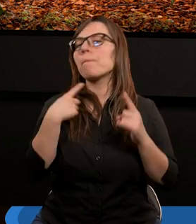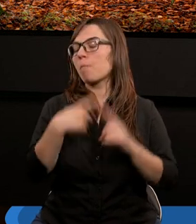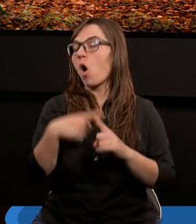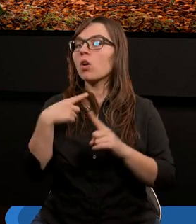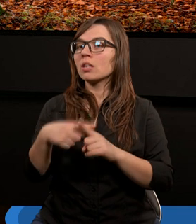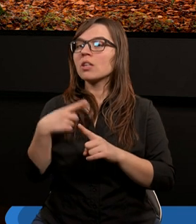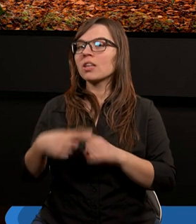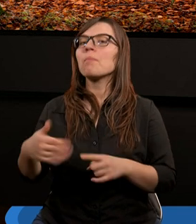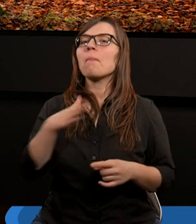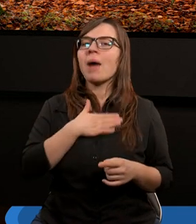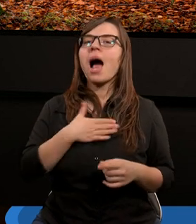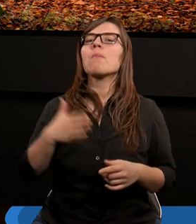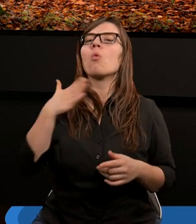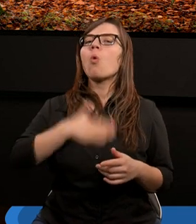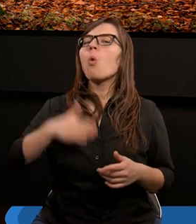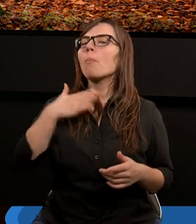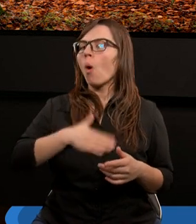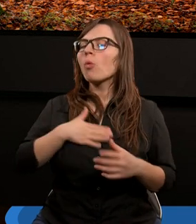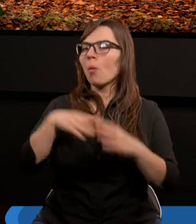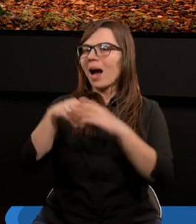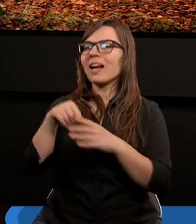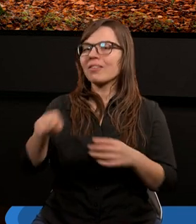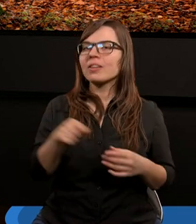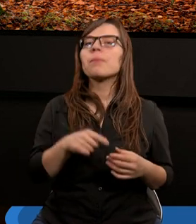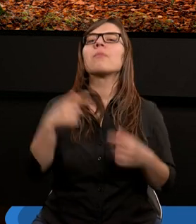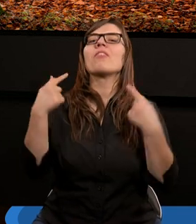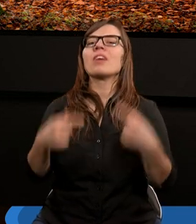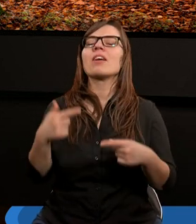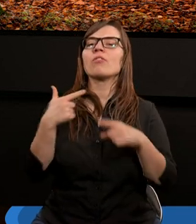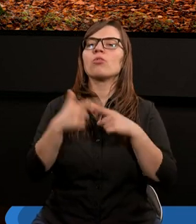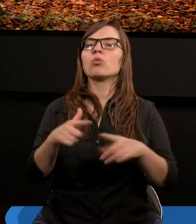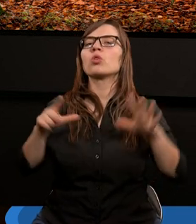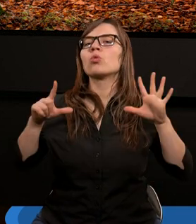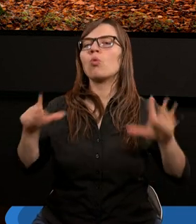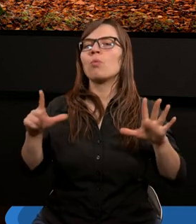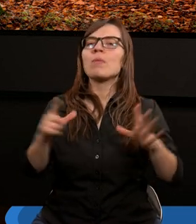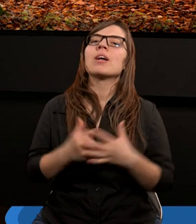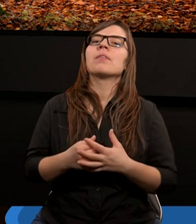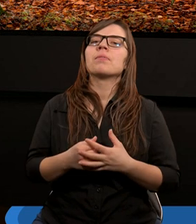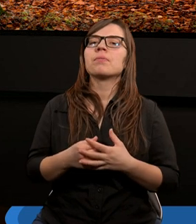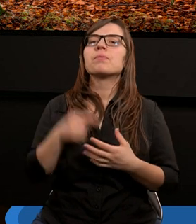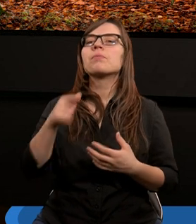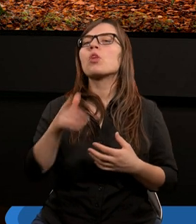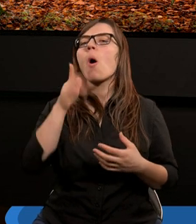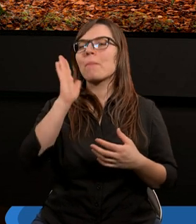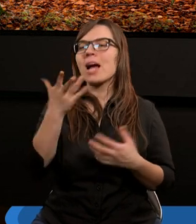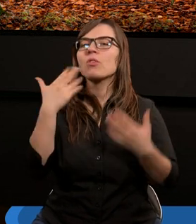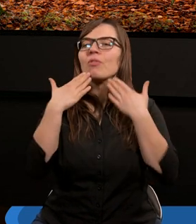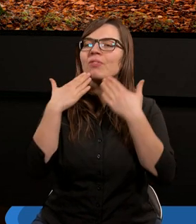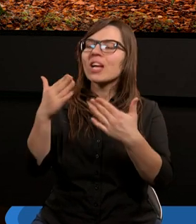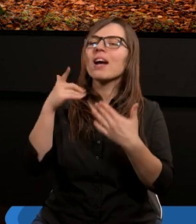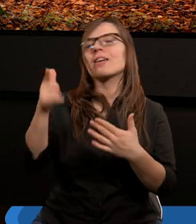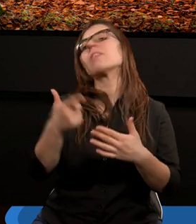Pozytywnie mówi mam upodobanie w tym. Wierszu dwudziestym siódmym. Bogu niech będą dzięki